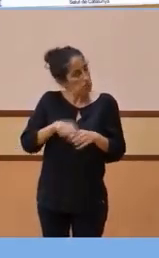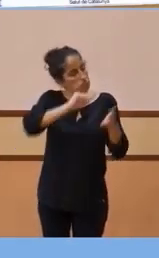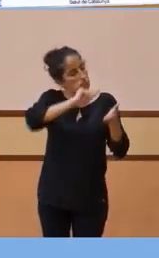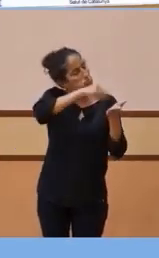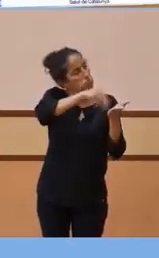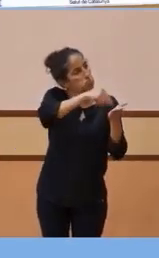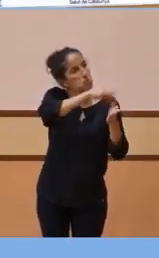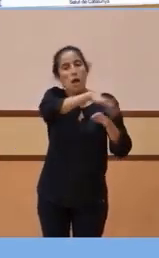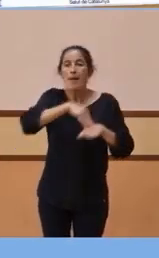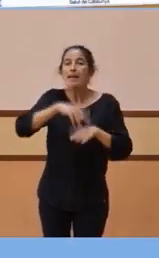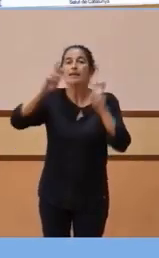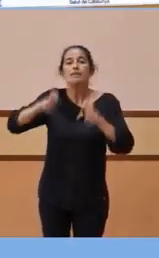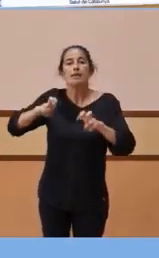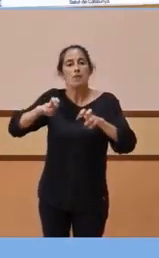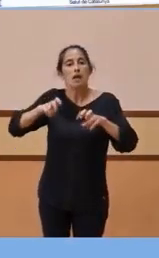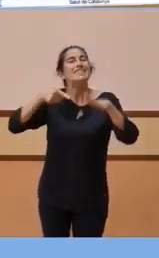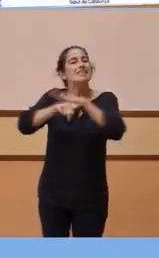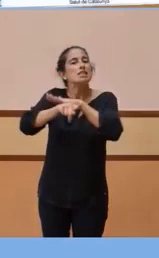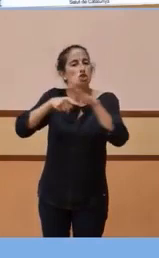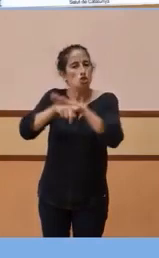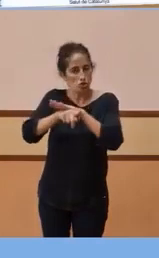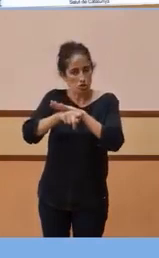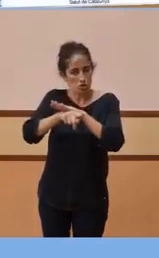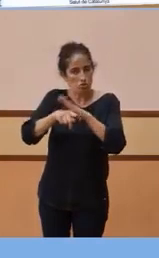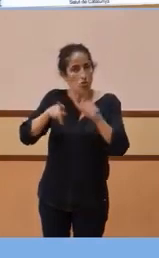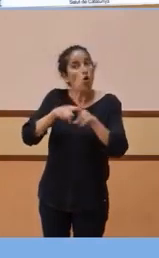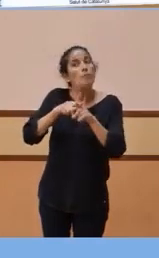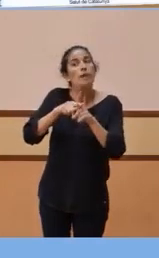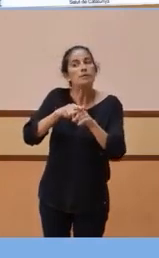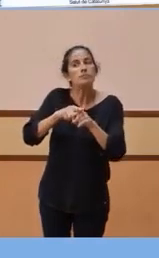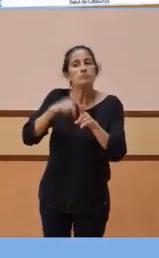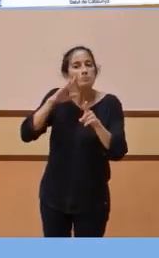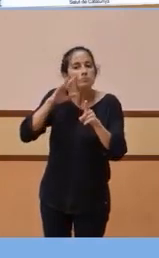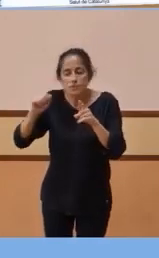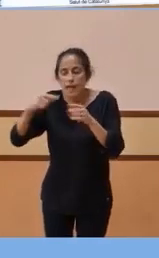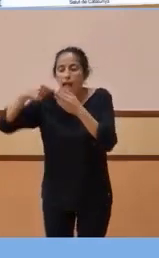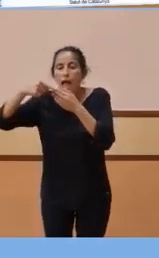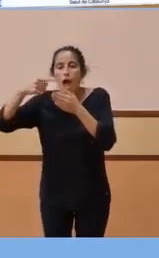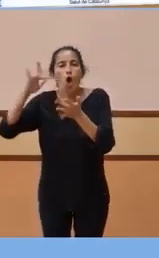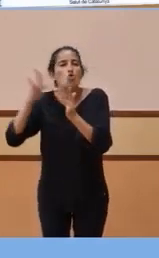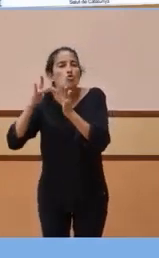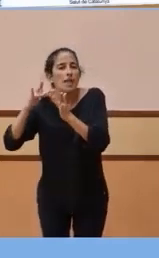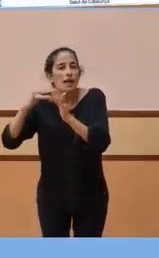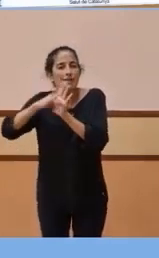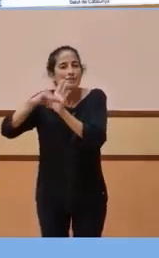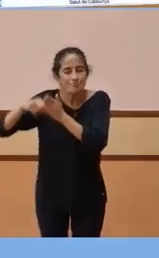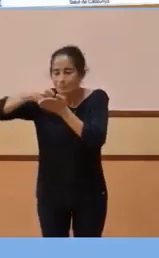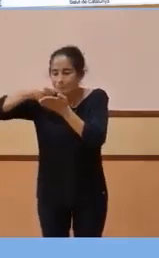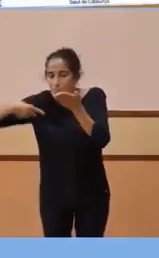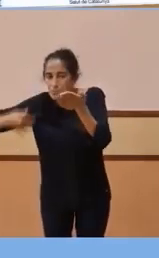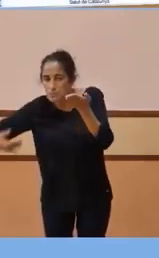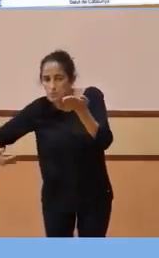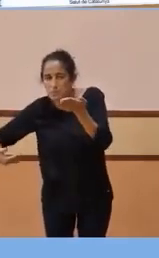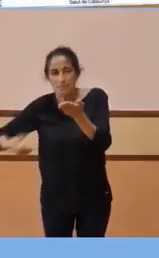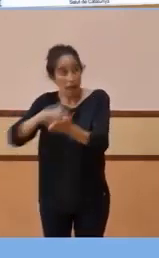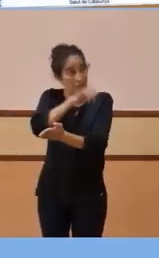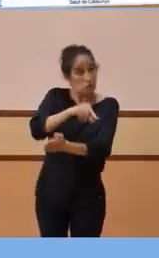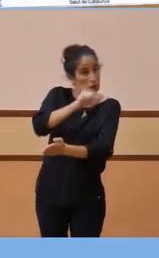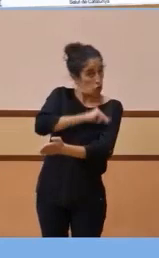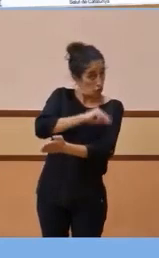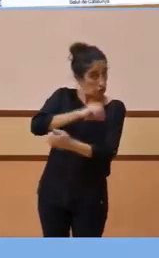de gestionar la descoberta de contactes i la informació a les persones sospitoses de Covid